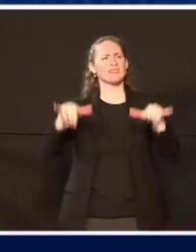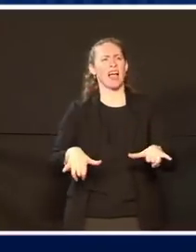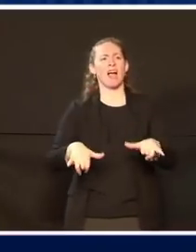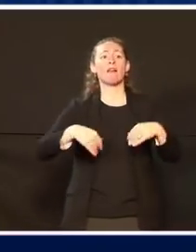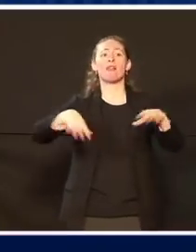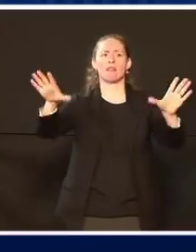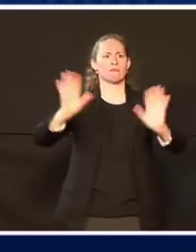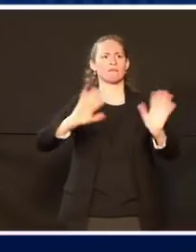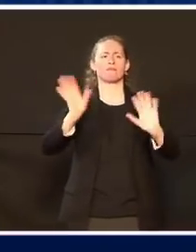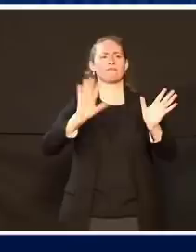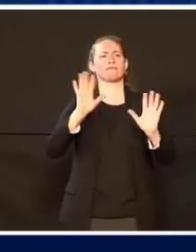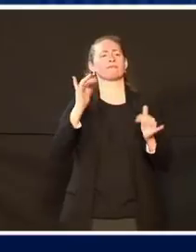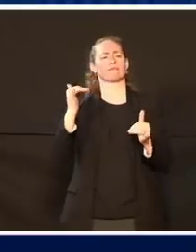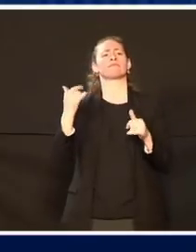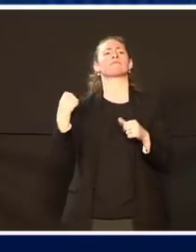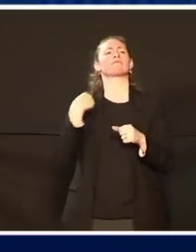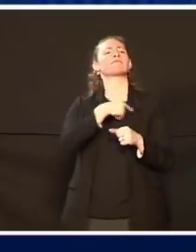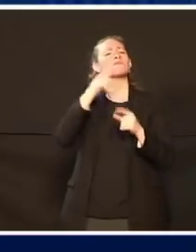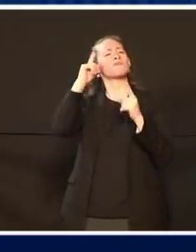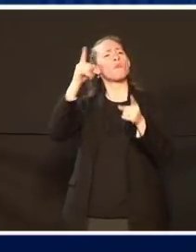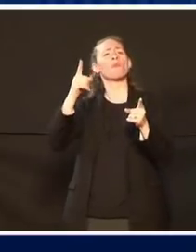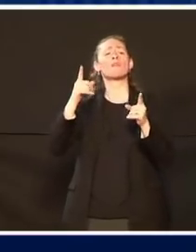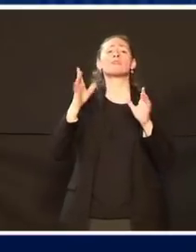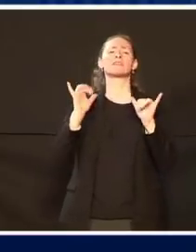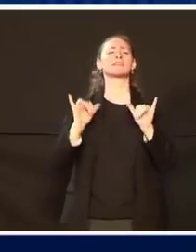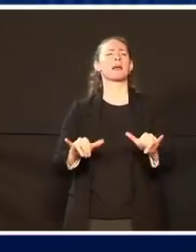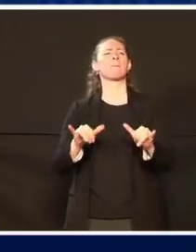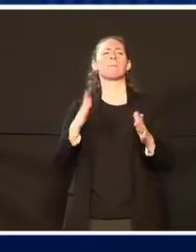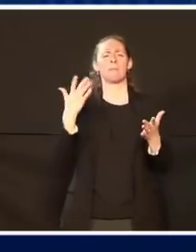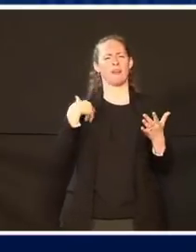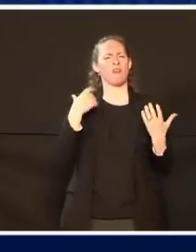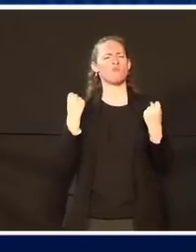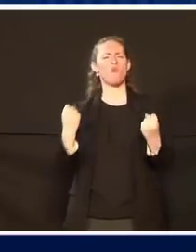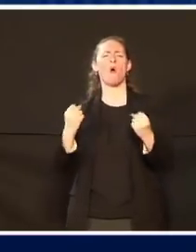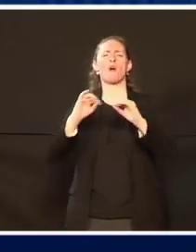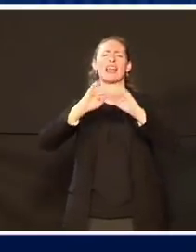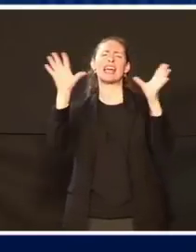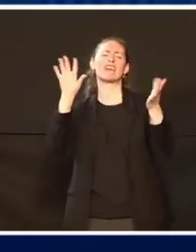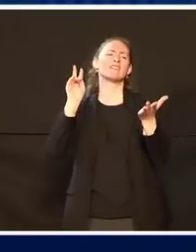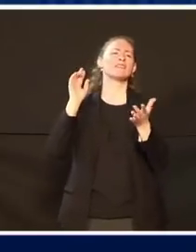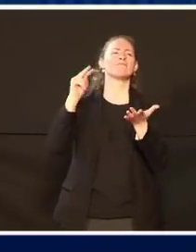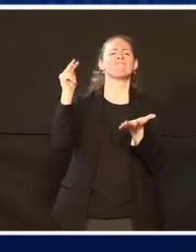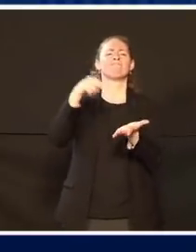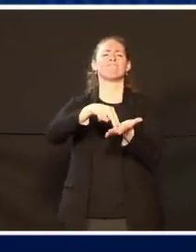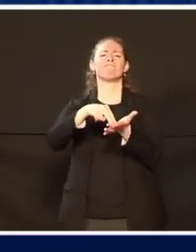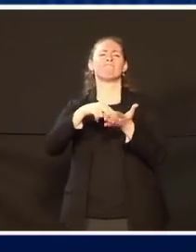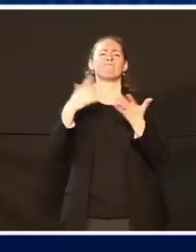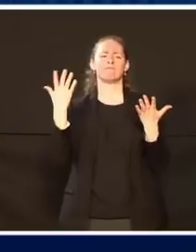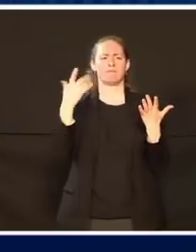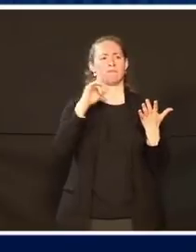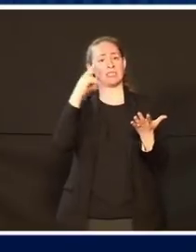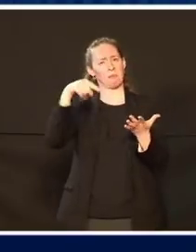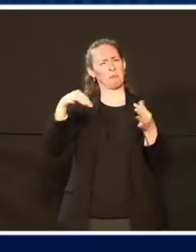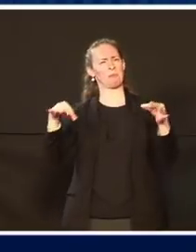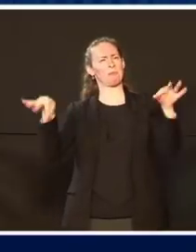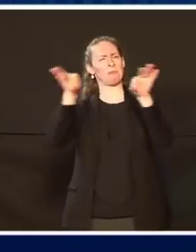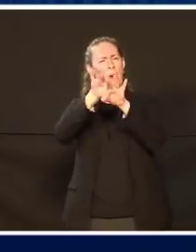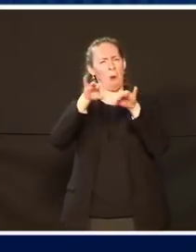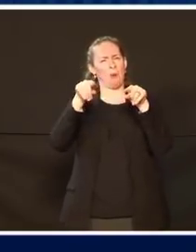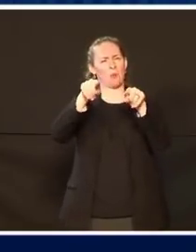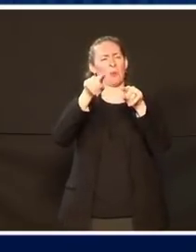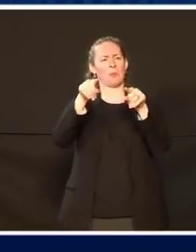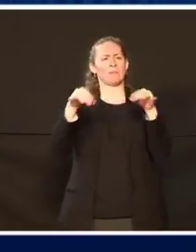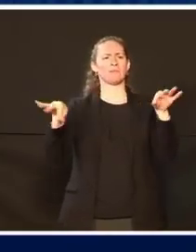Dieses Paket ist eine echte Antwort auf die Krise, in der wir gerade stecken. Und nicht nur die